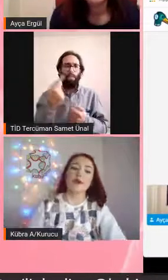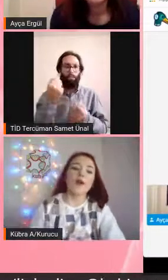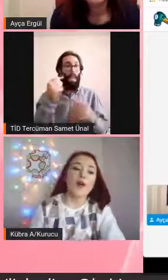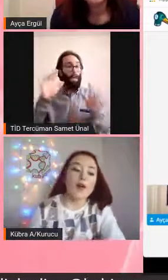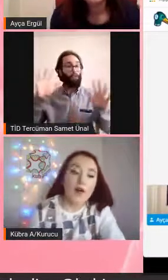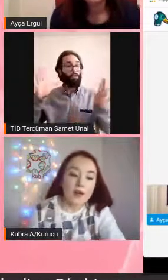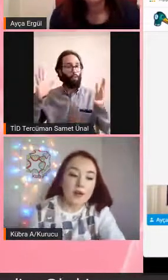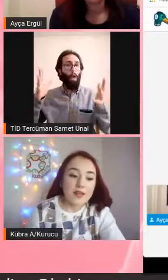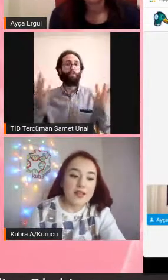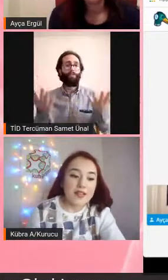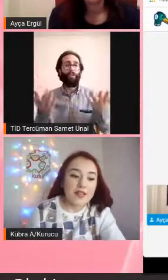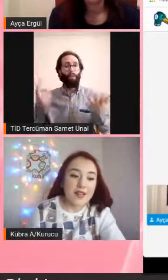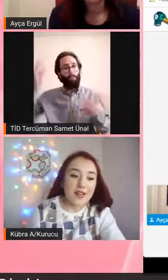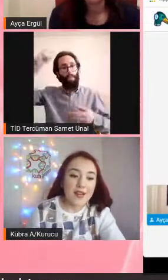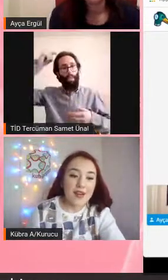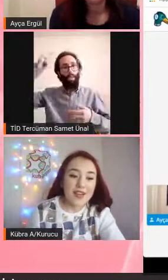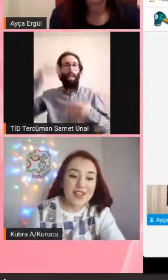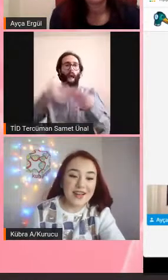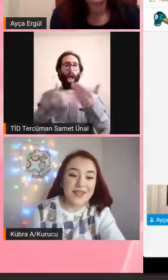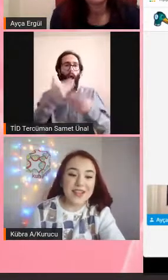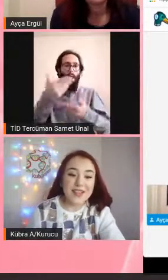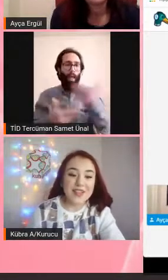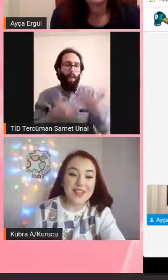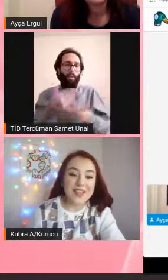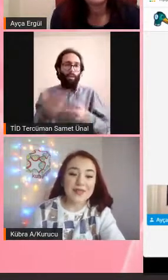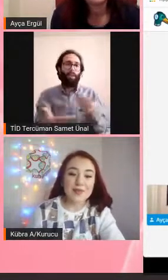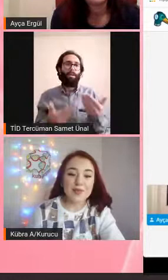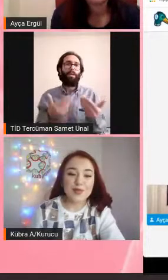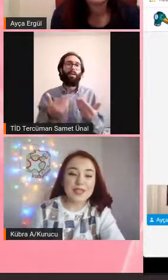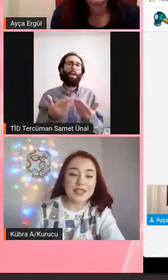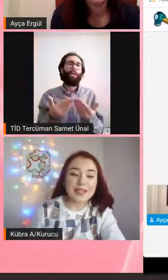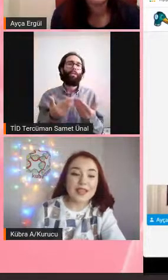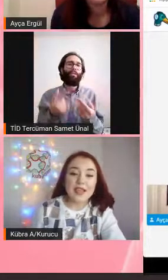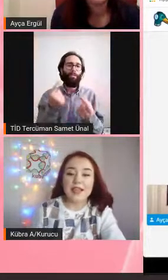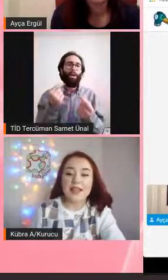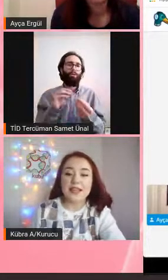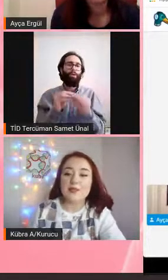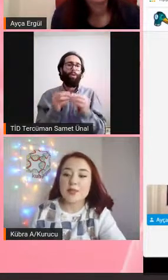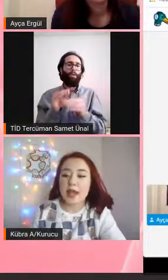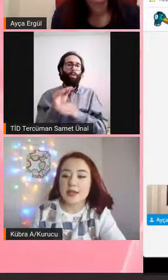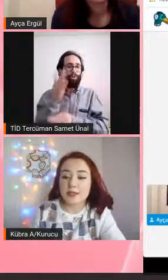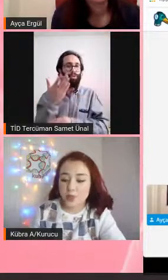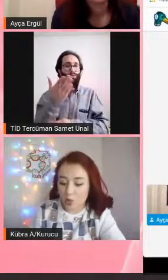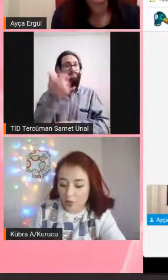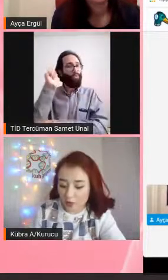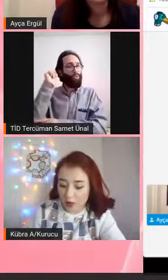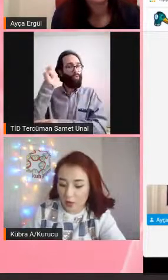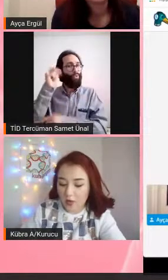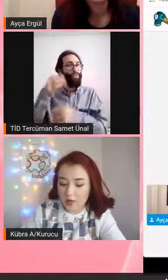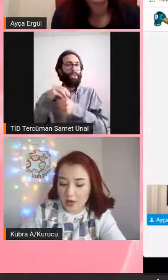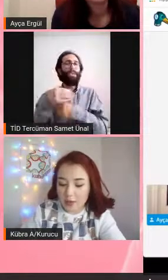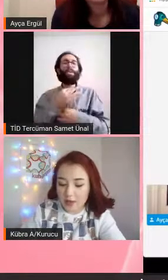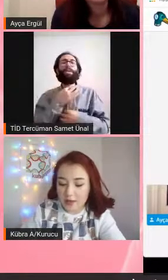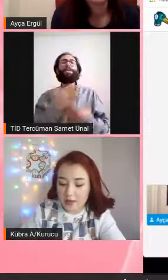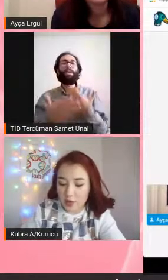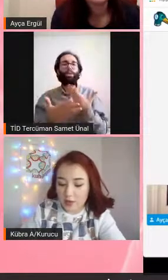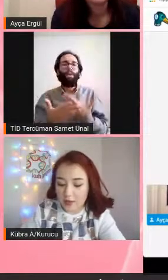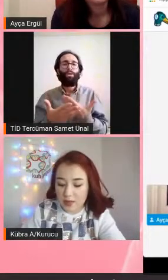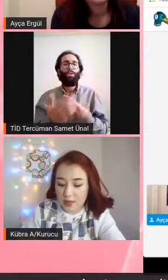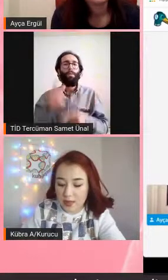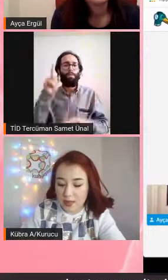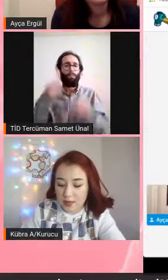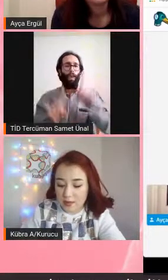Tam da o da bilinmiyor da. Hocam teşekkür ederiz sunumunuz için. Şimdi bir parçası sorumuz var. Onları hemen